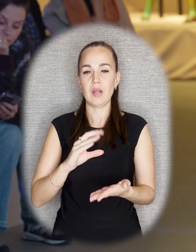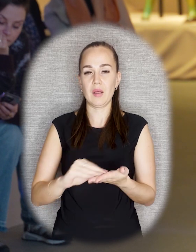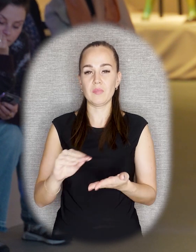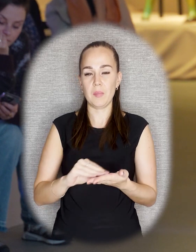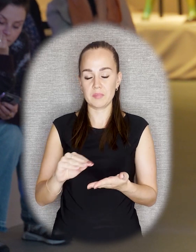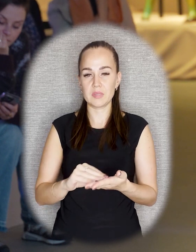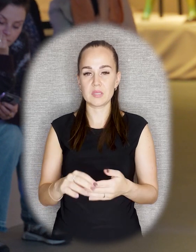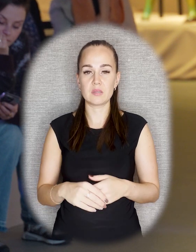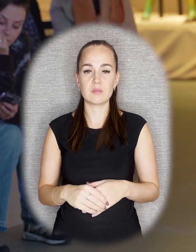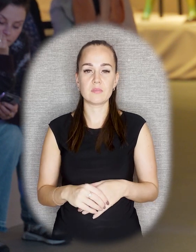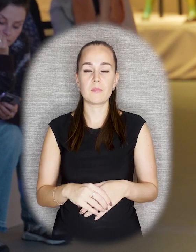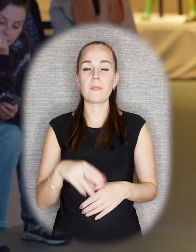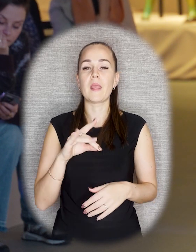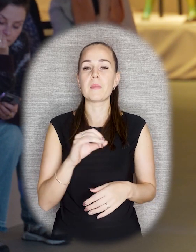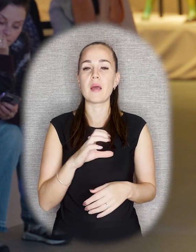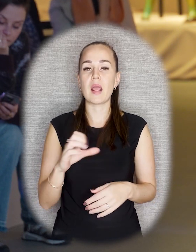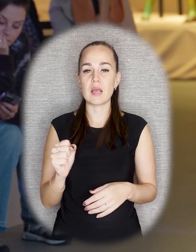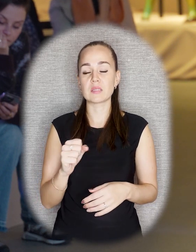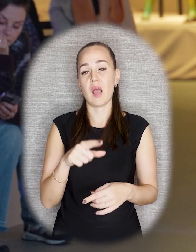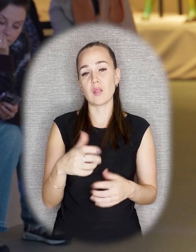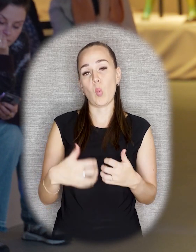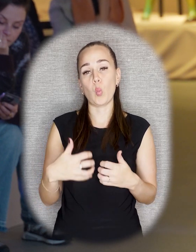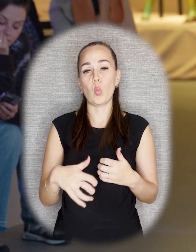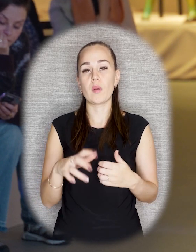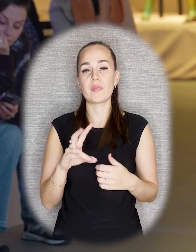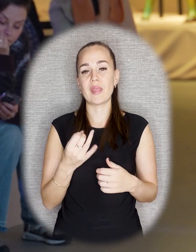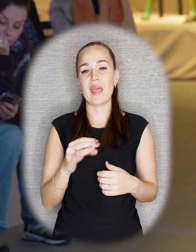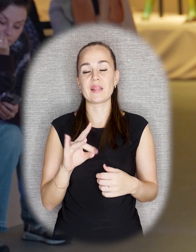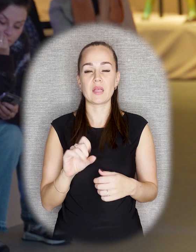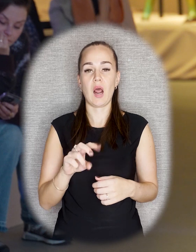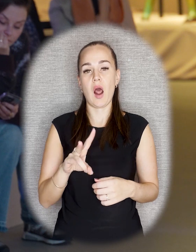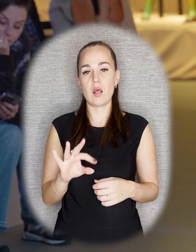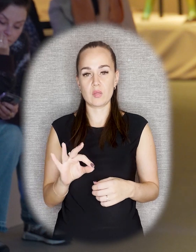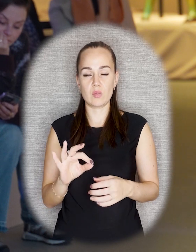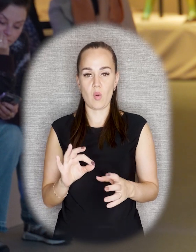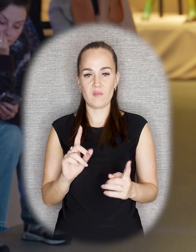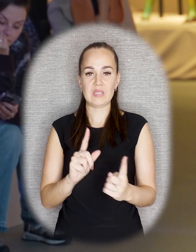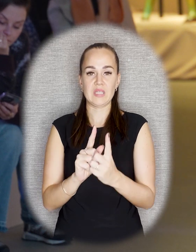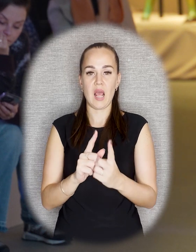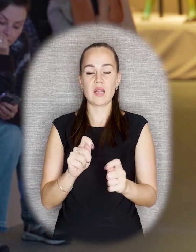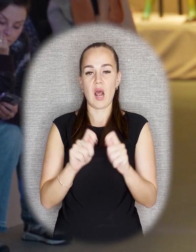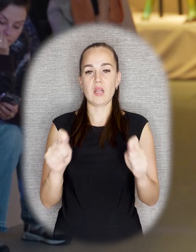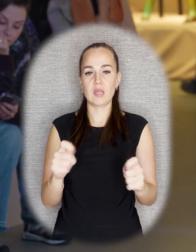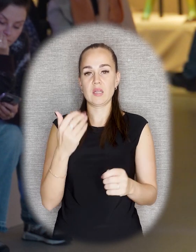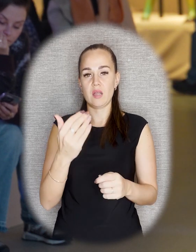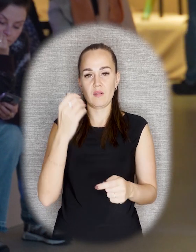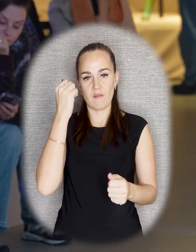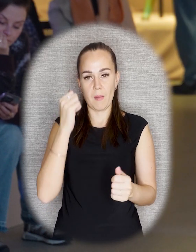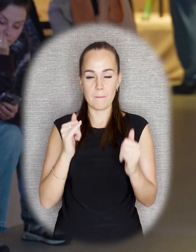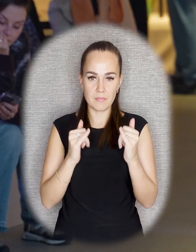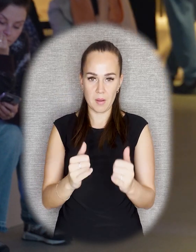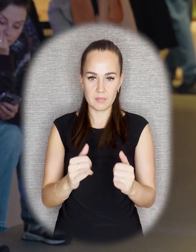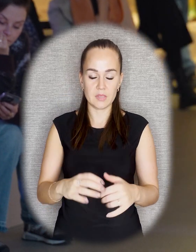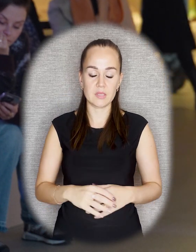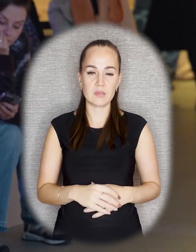прессы. Скорее, пресса встретила памятник либо нейтрально, либо благожелательно. Здесь, например, проводится параллель между двумя